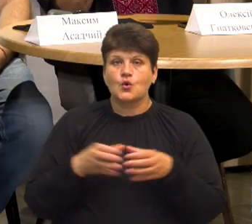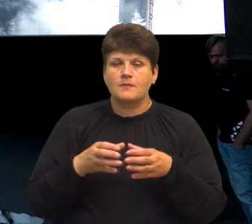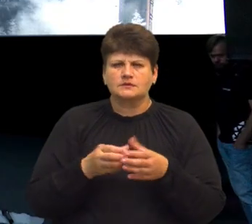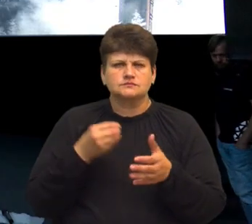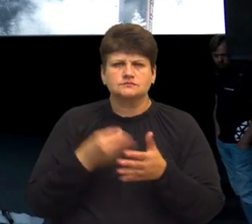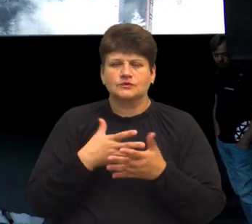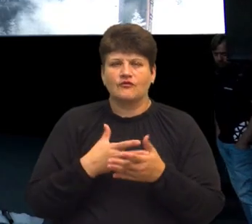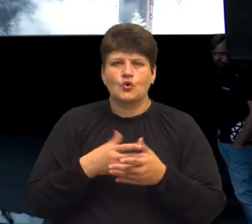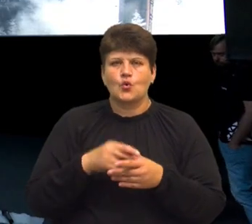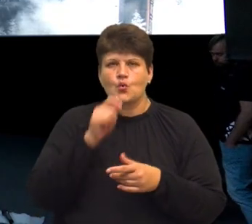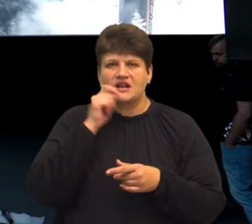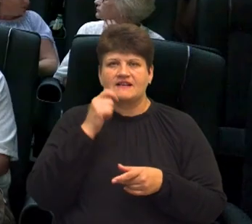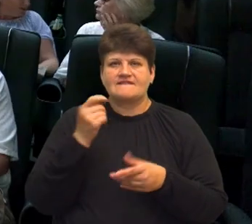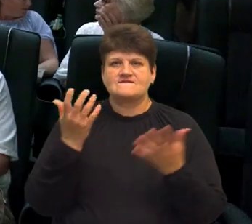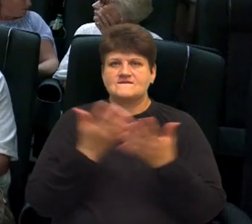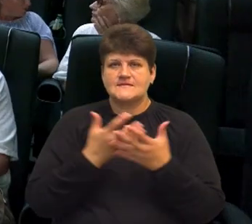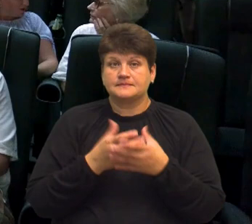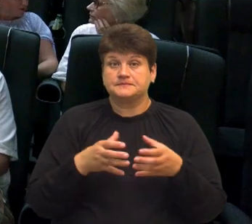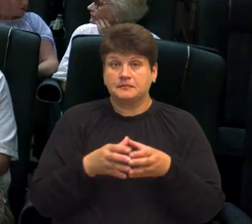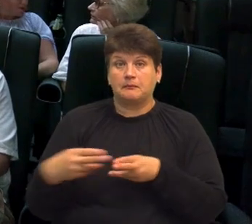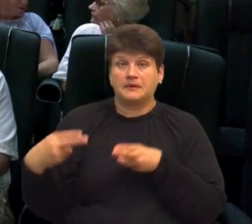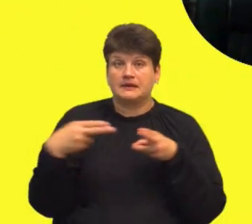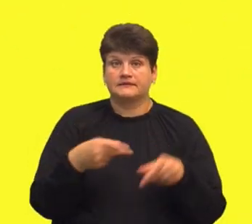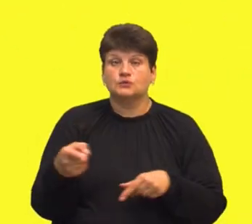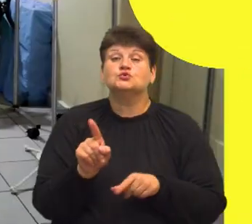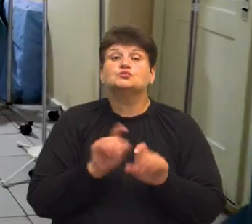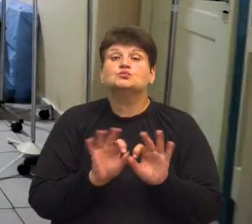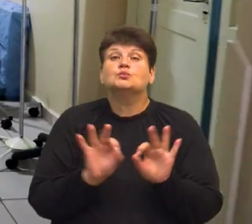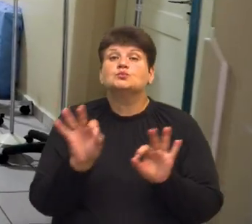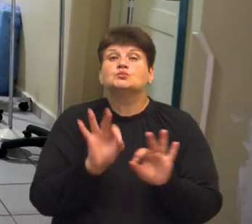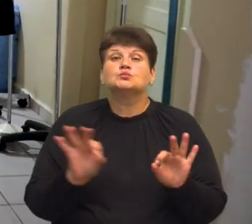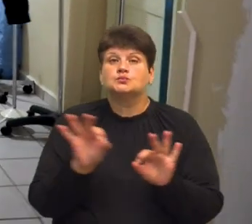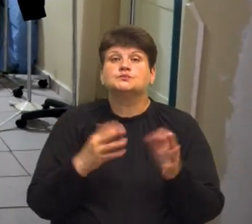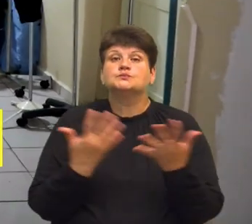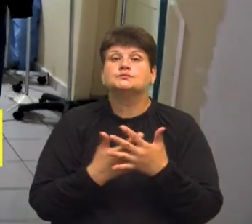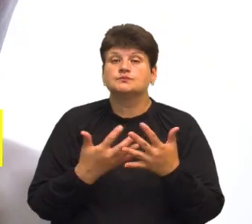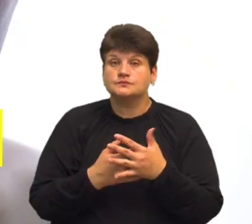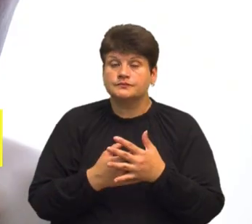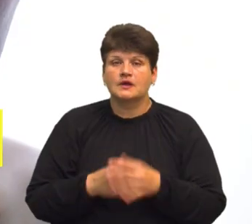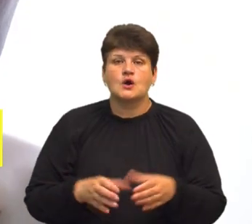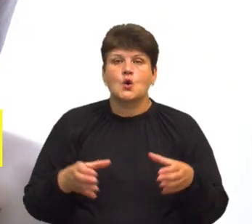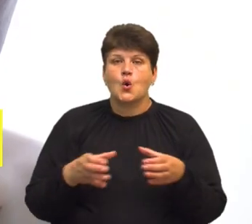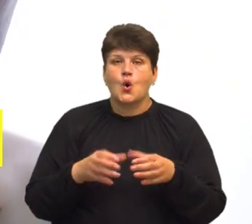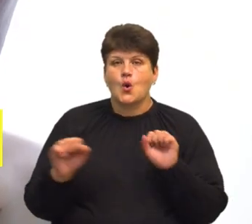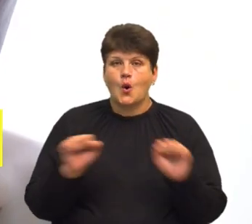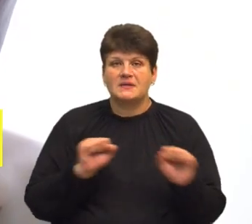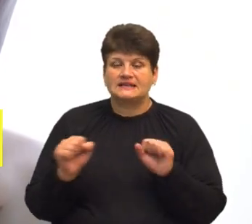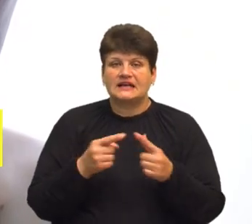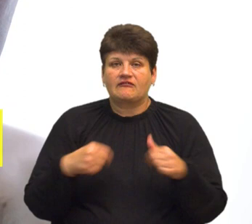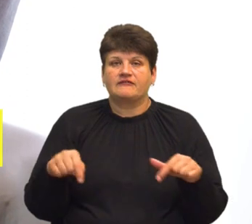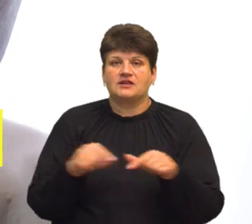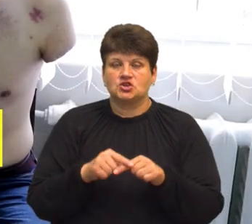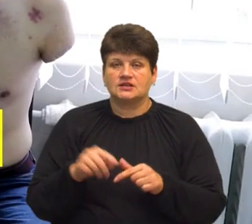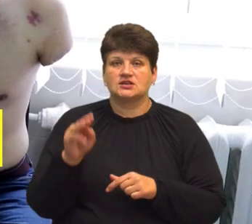фільмів приїхала до Тернополя. Що розповіли про стрічку? Командир відділення батальйону тероборони з позивним